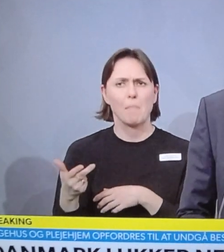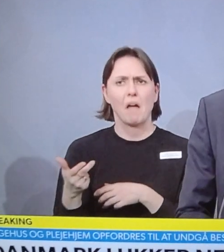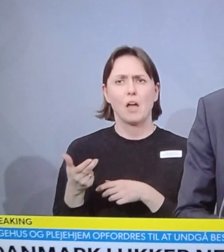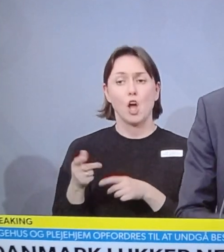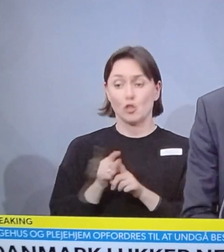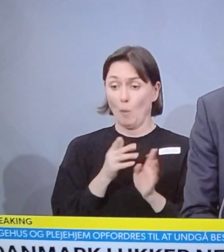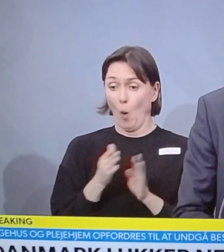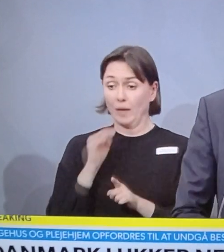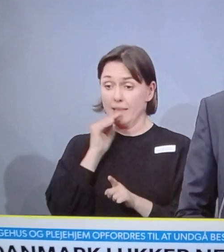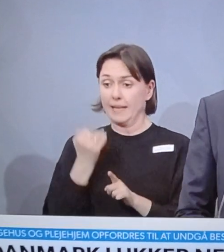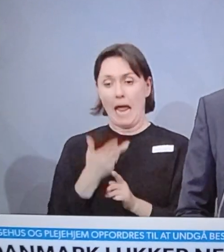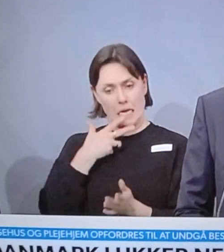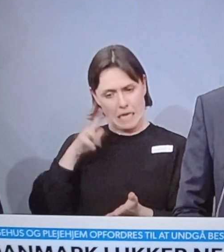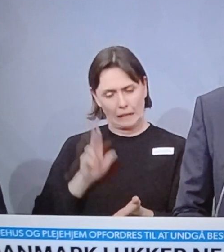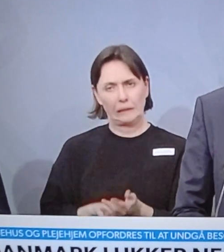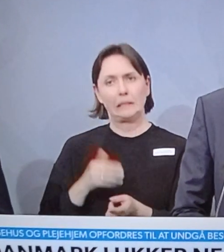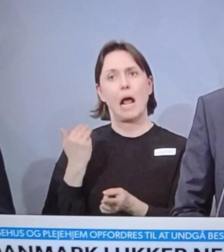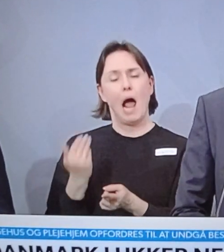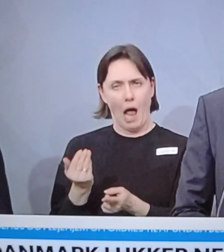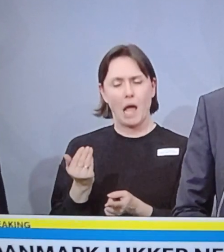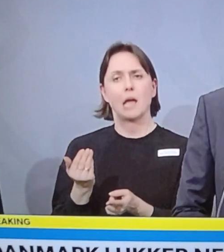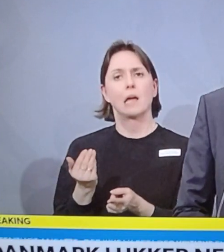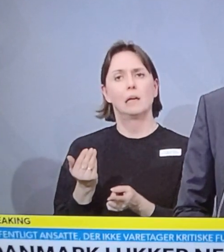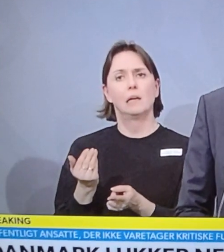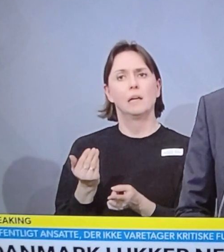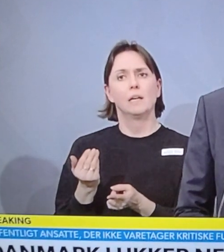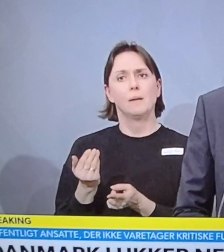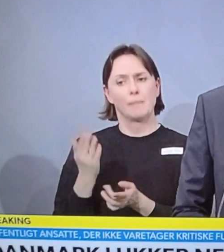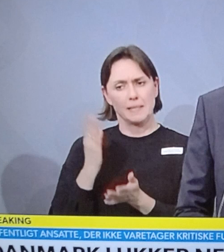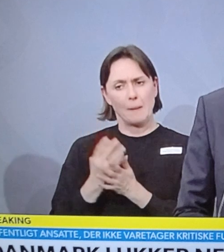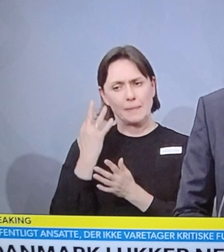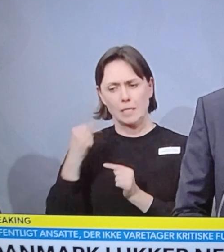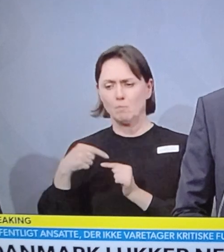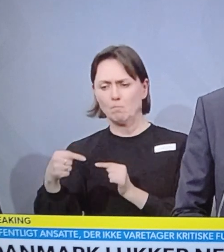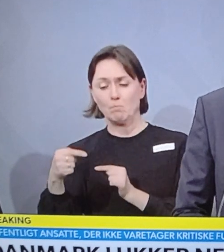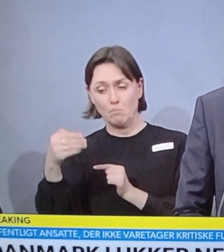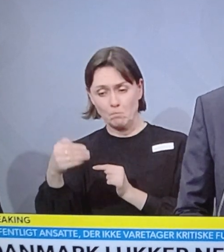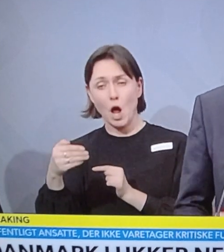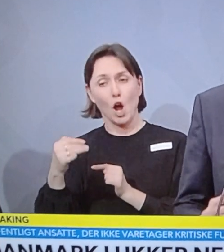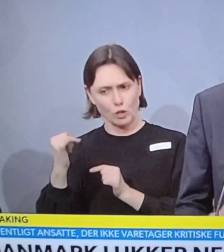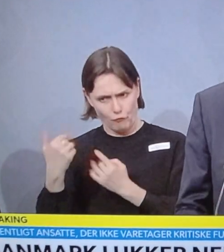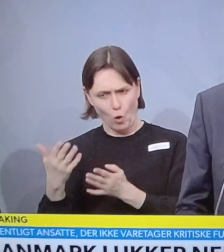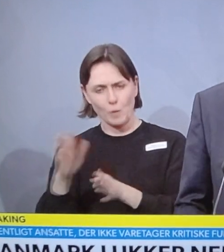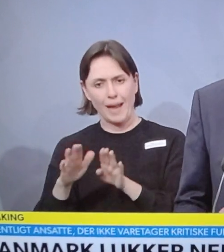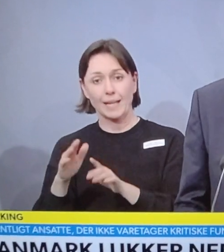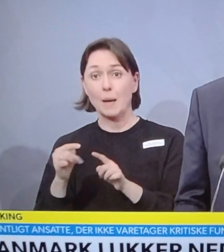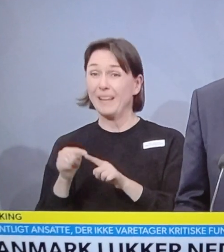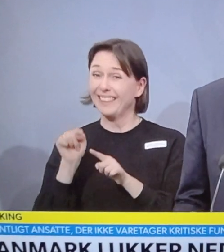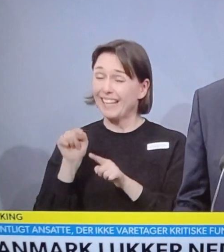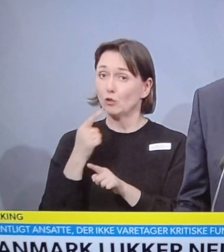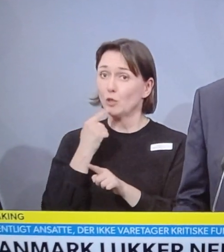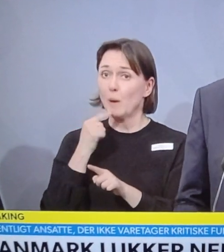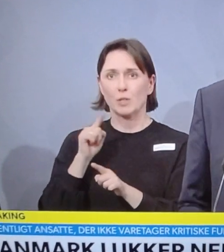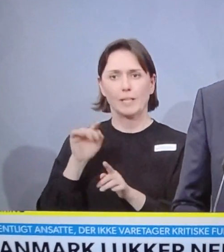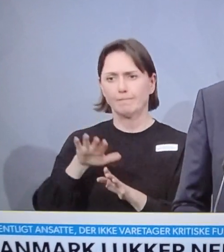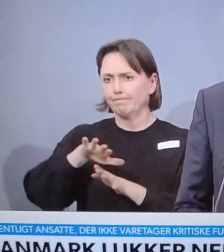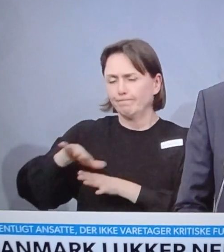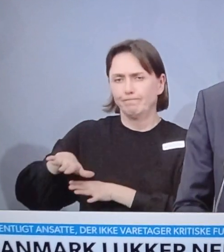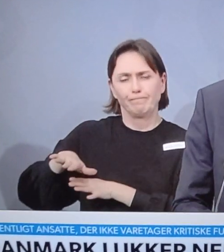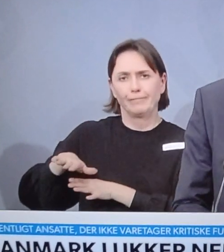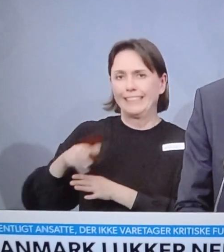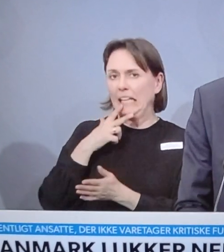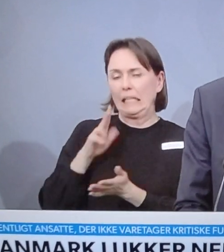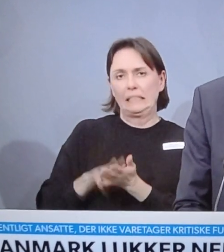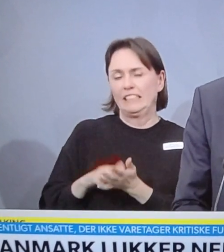i dag har en garanti på et tidsrum, og så får man den her behandling. Der må vi sige, at den træder så ud og kraft den garanti,